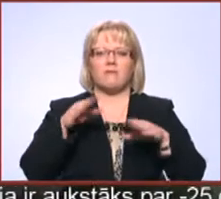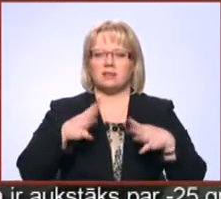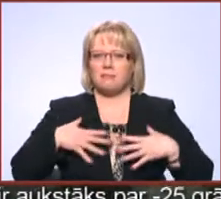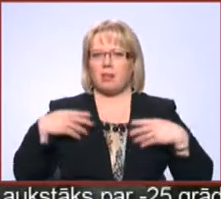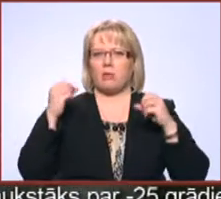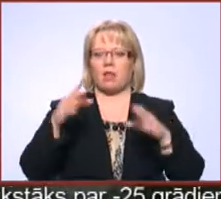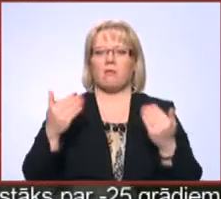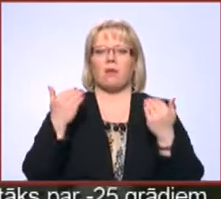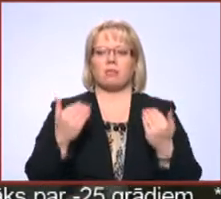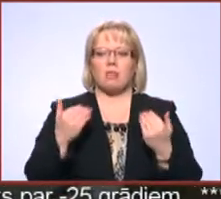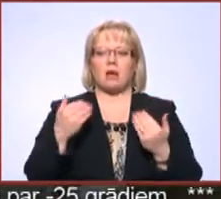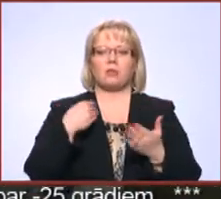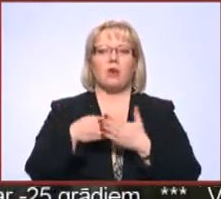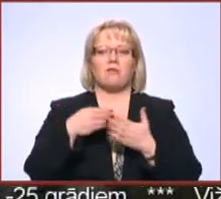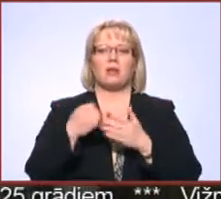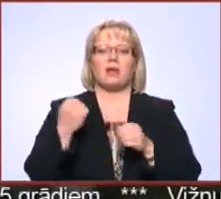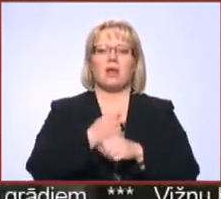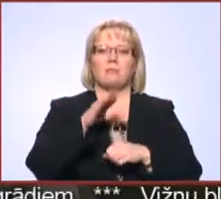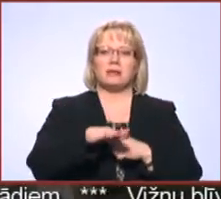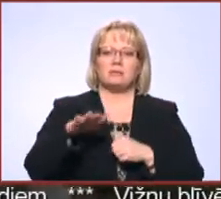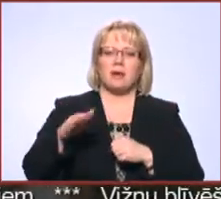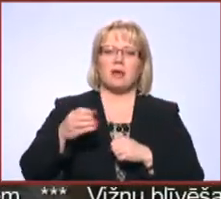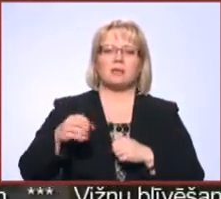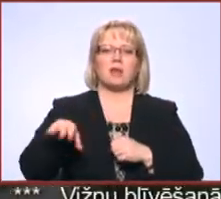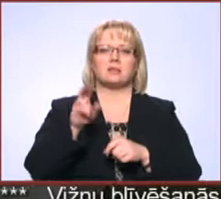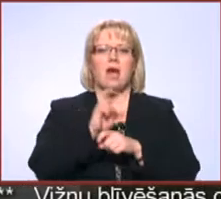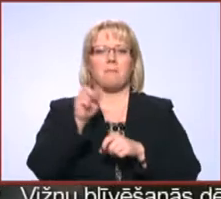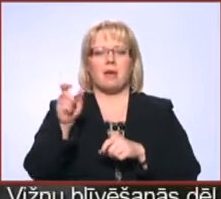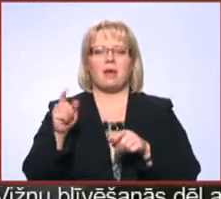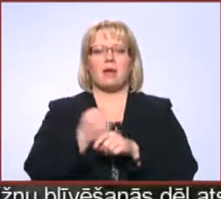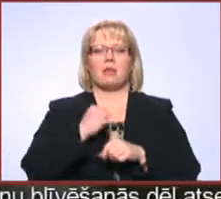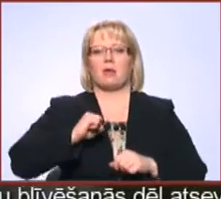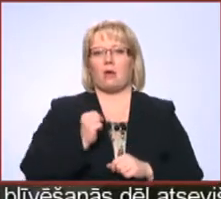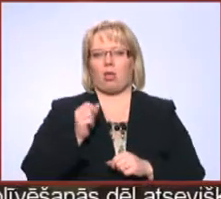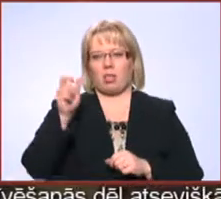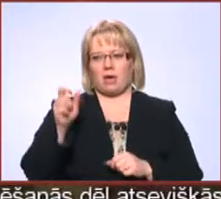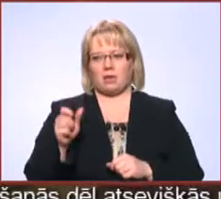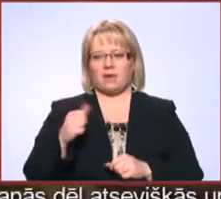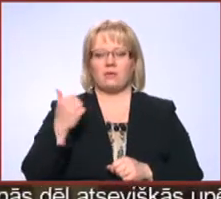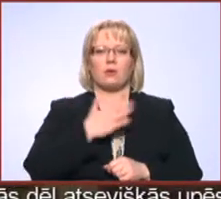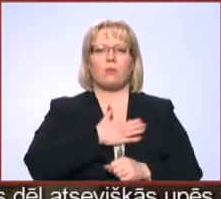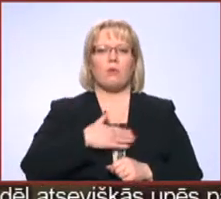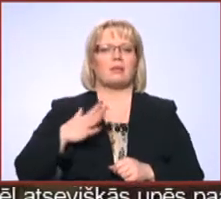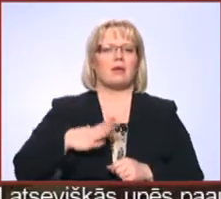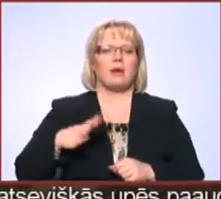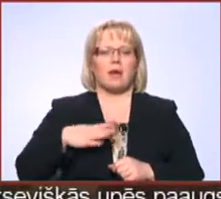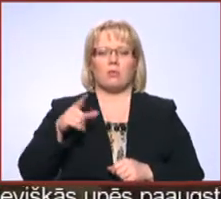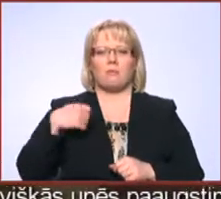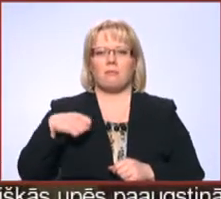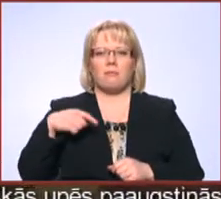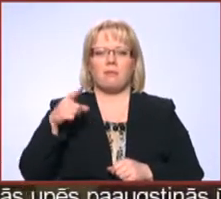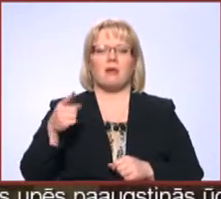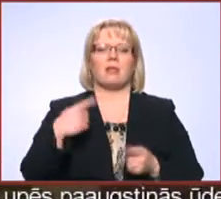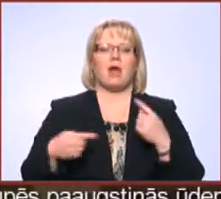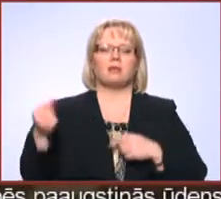atdevi, ko tagad jau ir novērtējuši gan mazie bērndārs apmeklētāji, gan kolēģi. Viņi ļoti gaida viņu, un griežoties arī